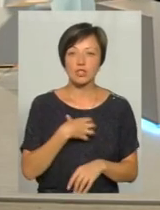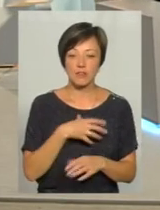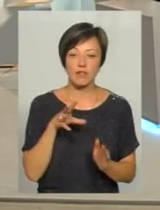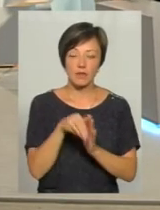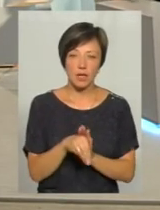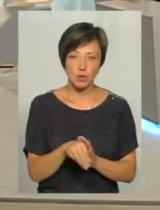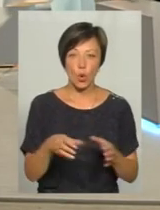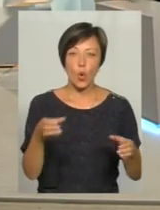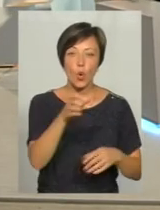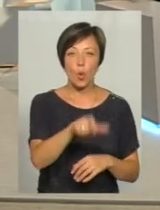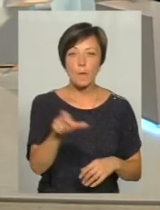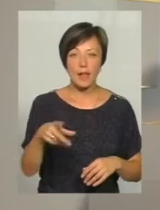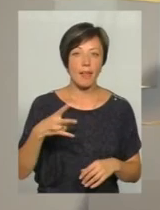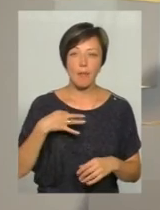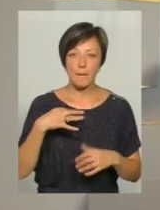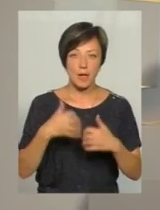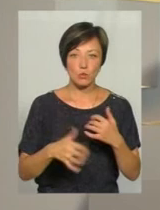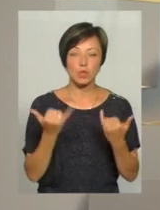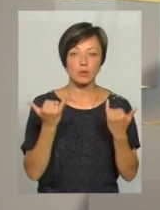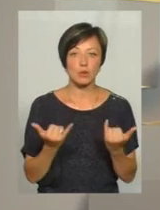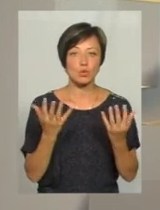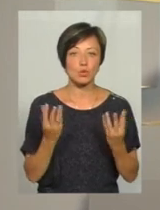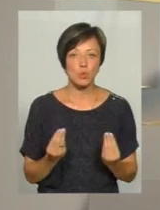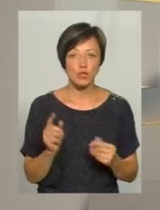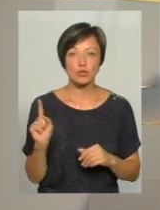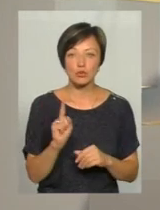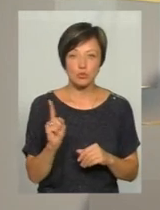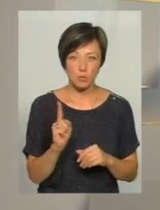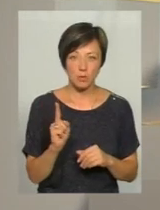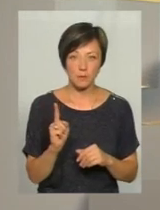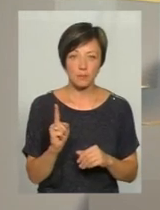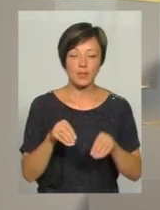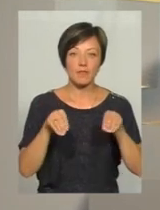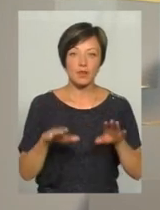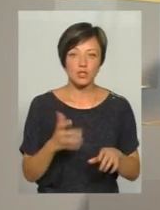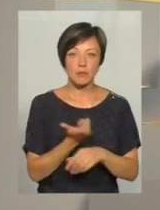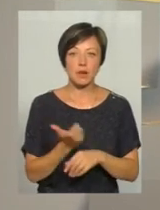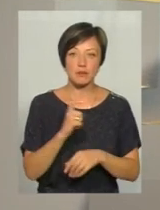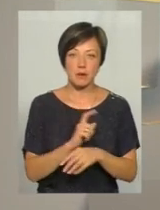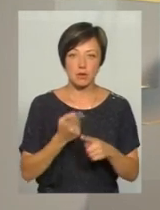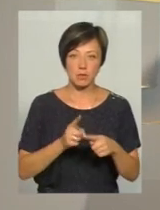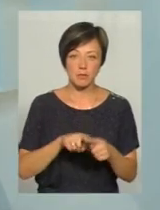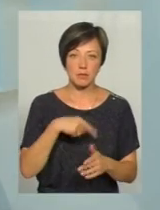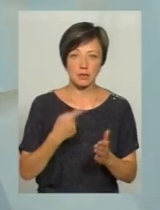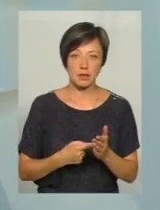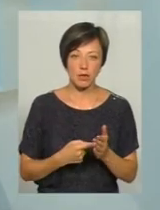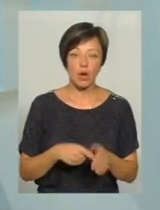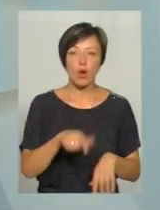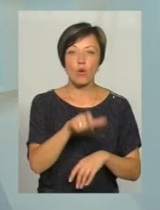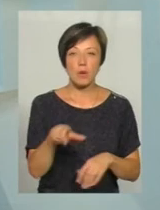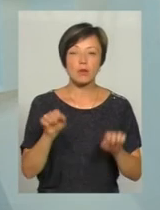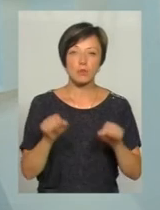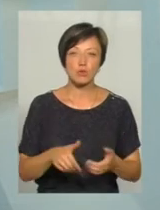внесок громадян небайдужих на сьогодні, аби вирішити максимально це питання? Громадяни можуть